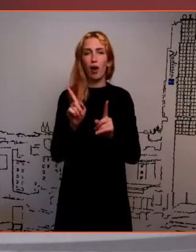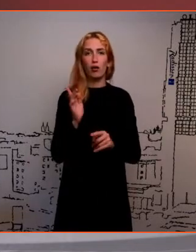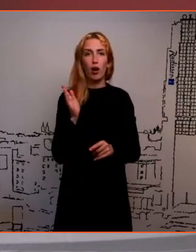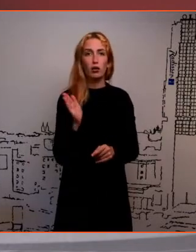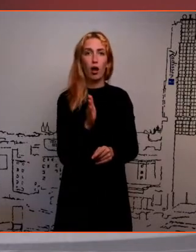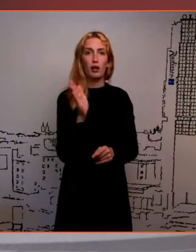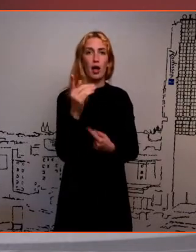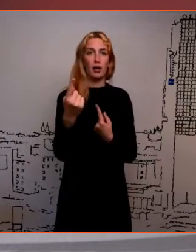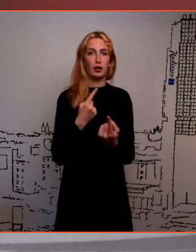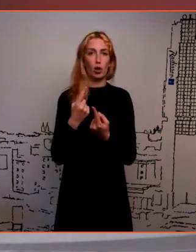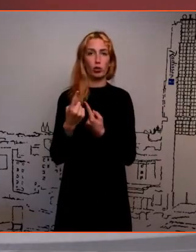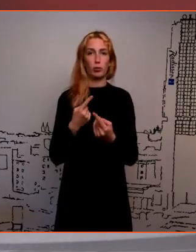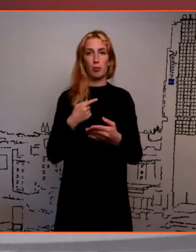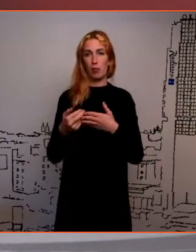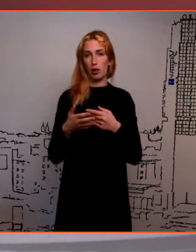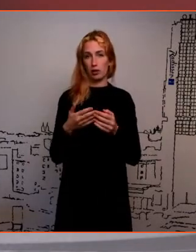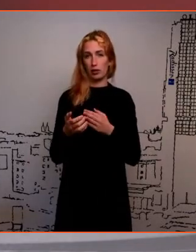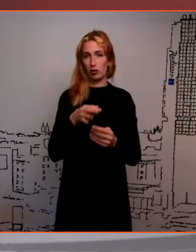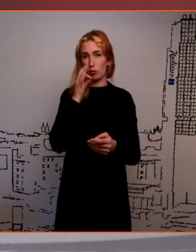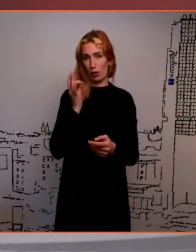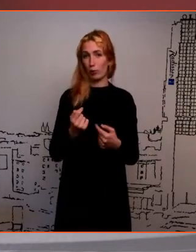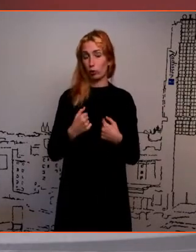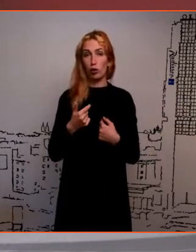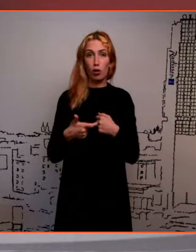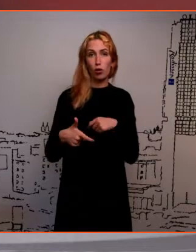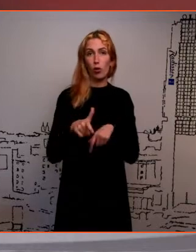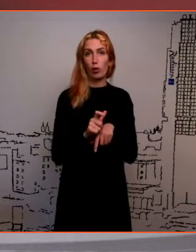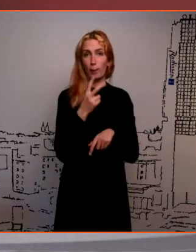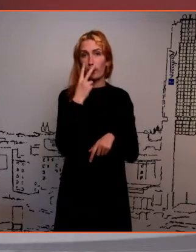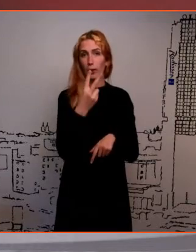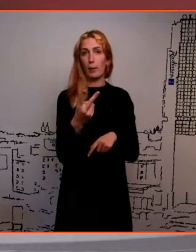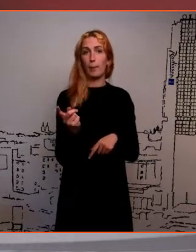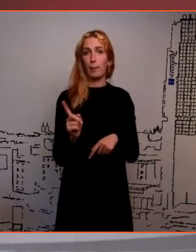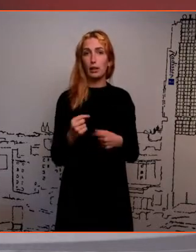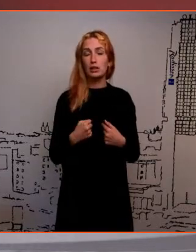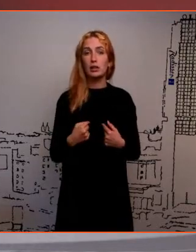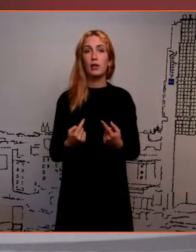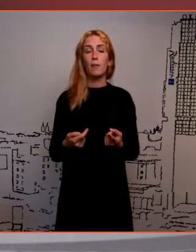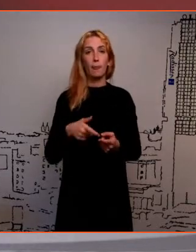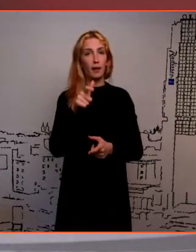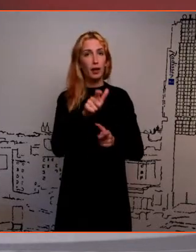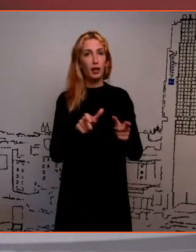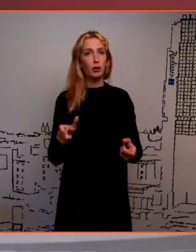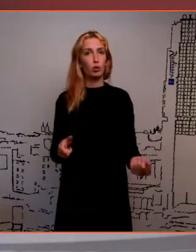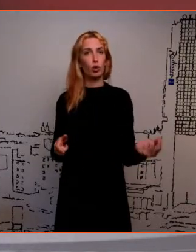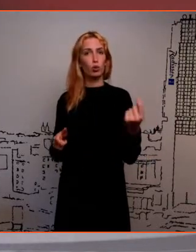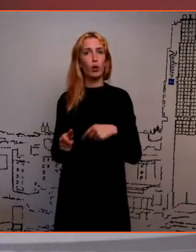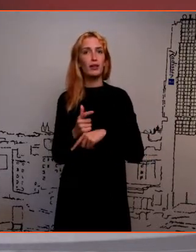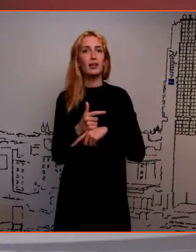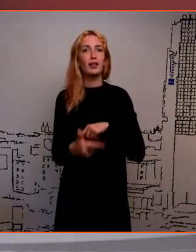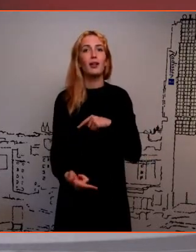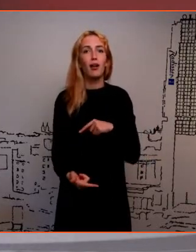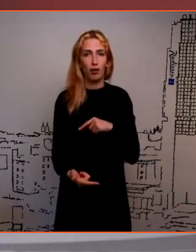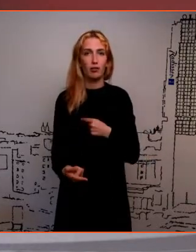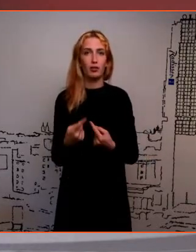nõustamise praktika seisukohalt põla rohkem on seda näha, et inimesed tulevad nagu liiga hilja sinna